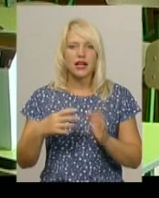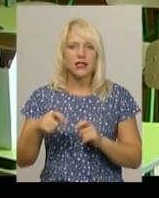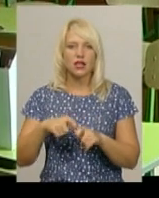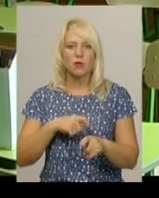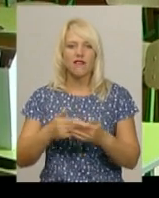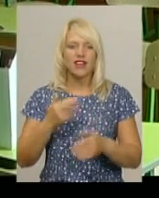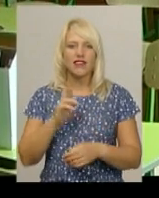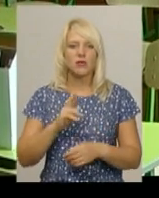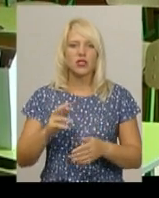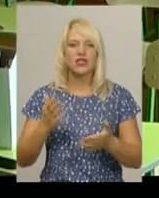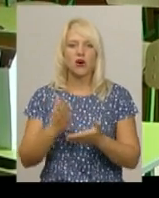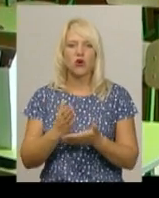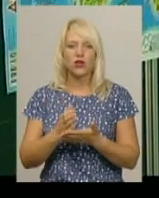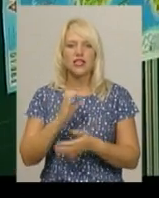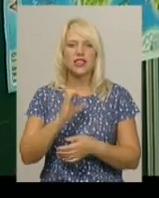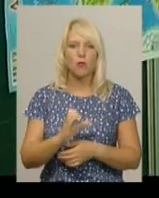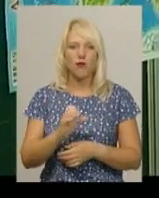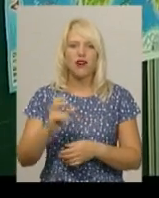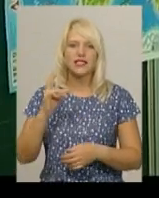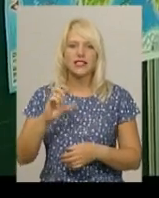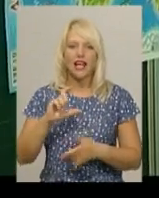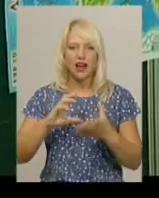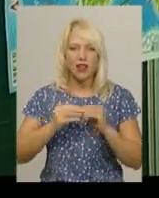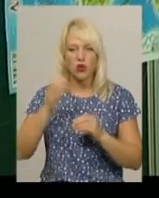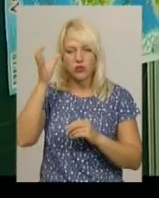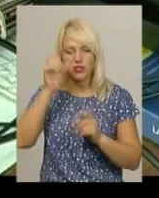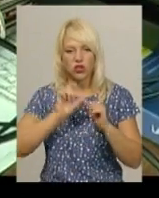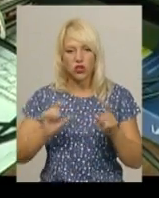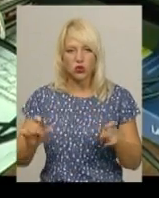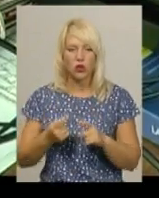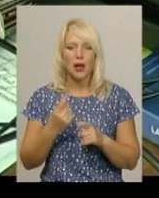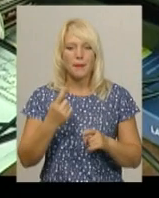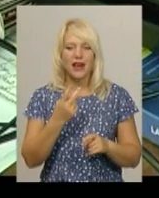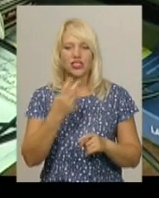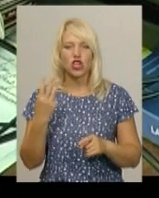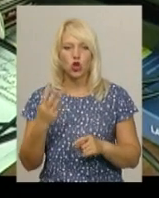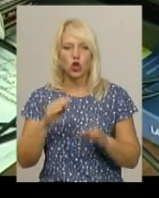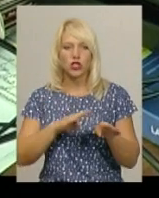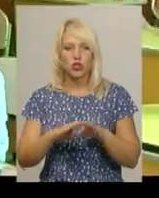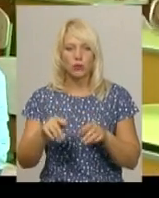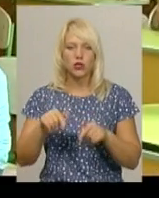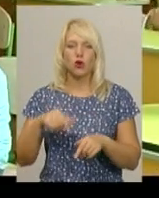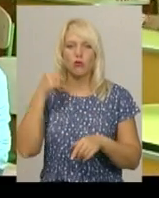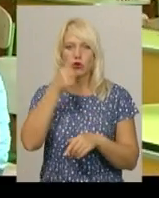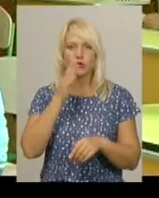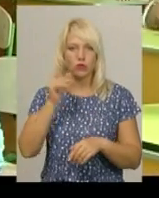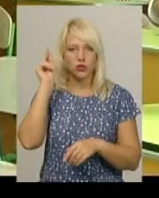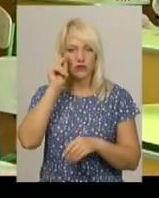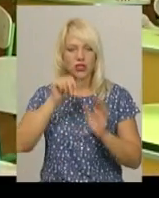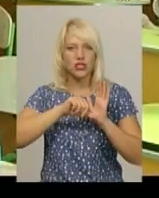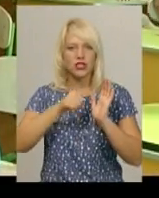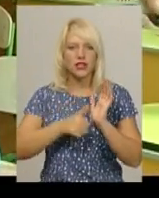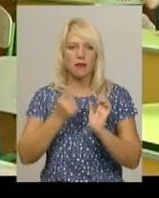знаходиться Солобковецька загальноосвітня школа першого-третіх ступенів. Цього року за програмою «Нова українська школа» тут навчатиметься 16